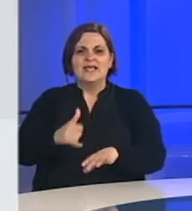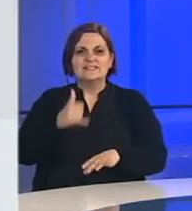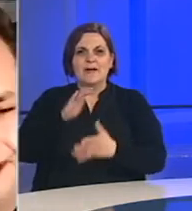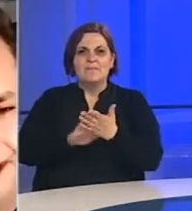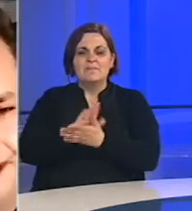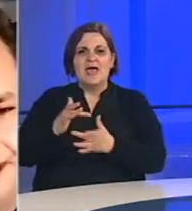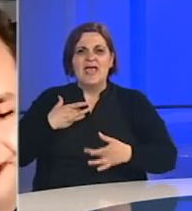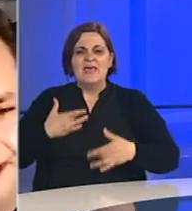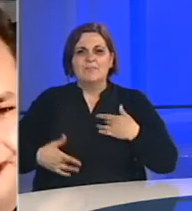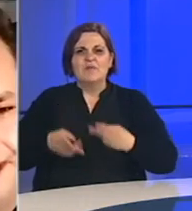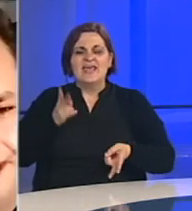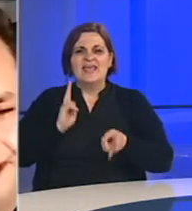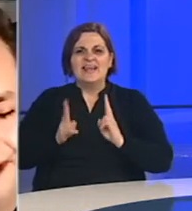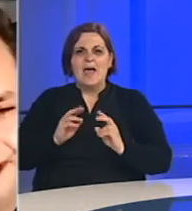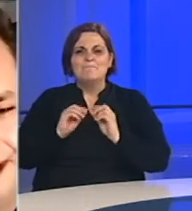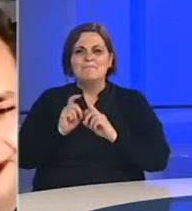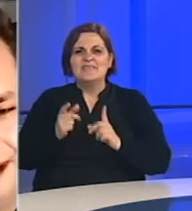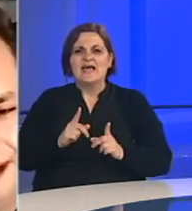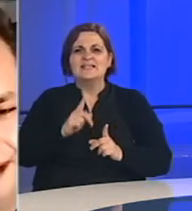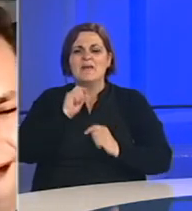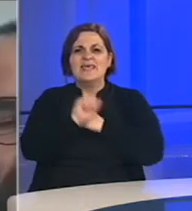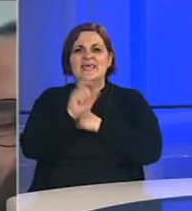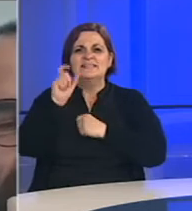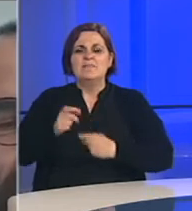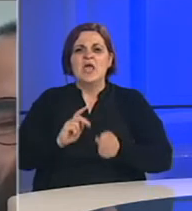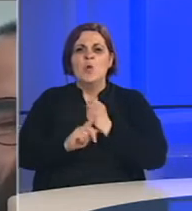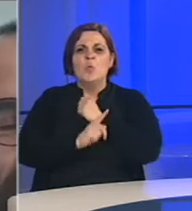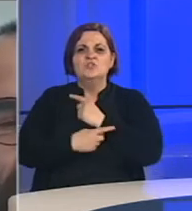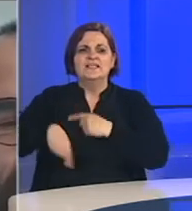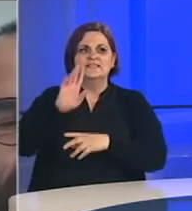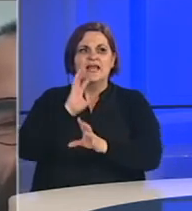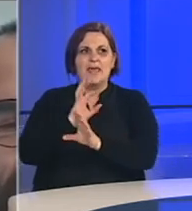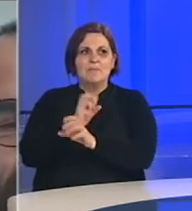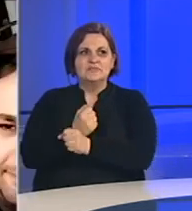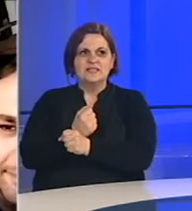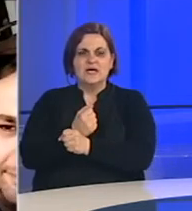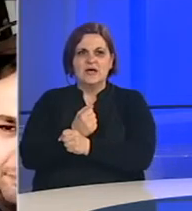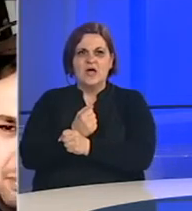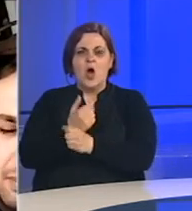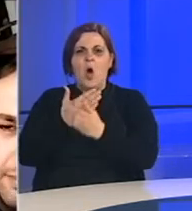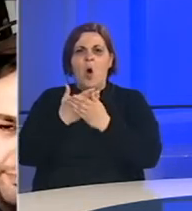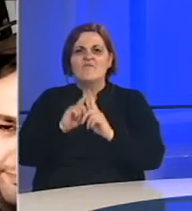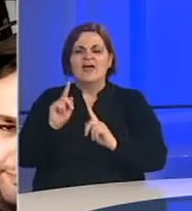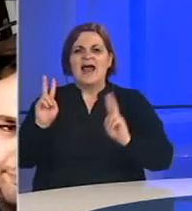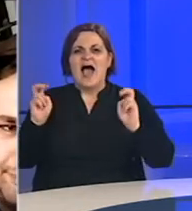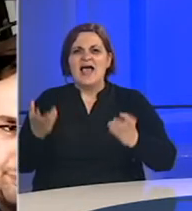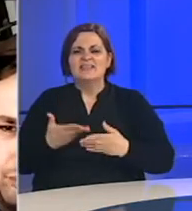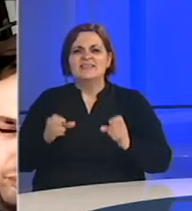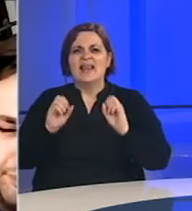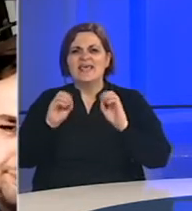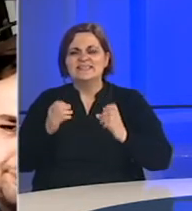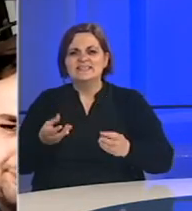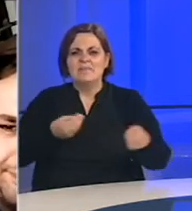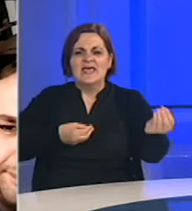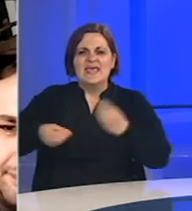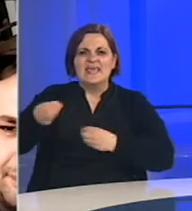razgovara sa profesorima nastavnicima pedagozima pa čak i sa studentima i učenicima iz cijele Bosne i Hercegovine. Otvaraju se razne teme dijele se savjeti i